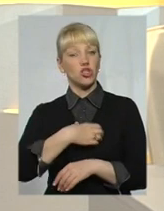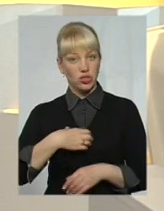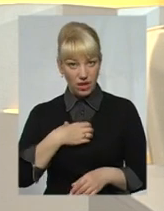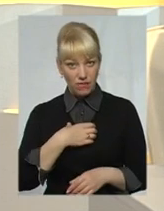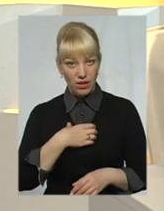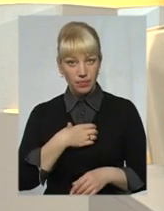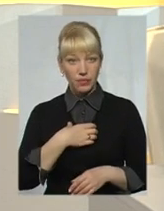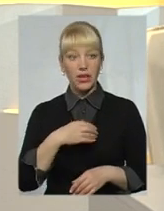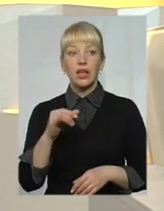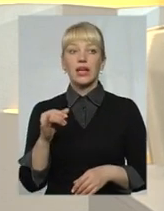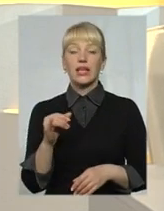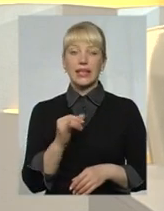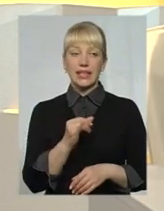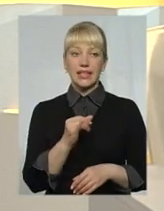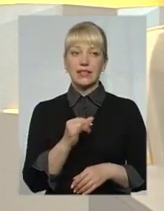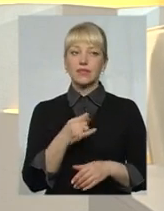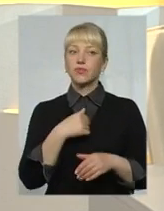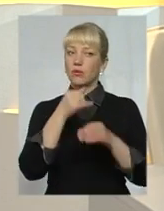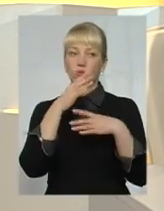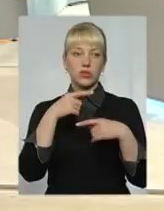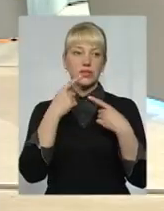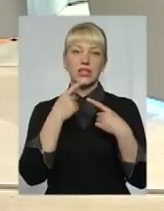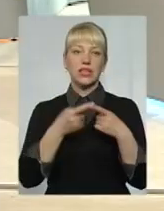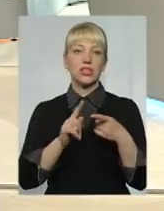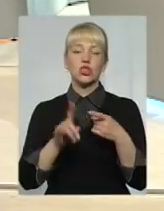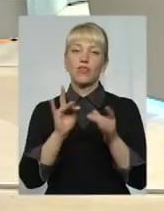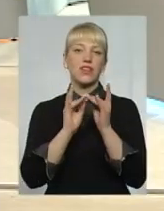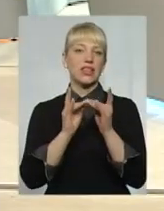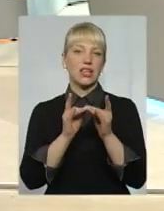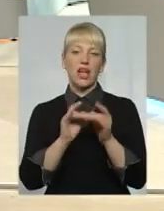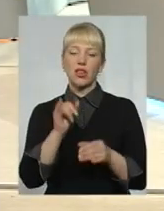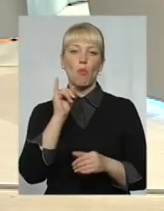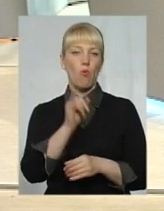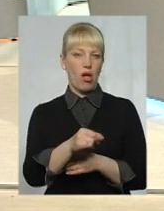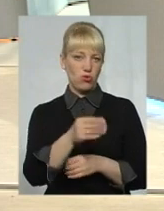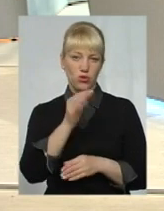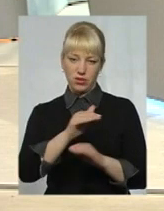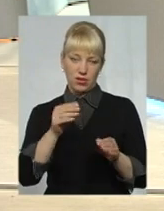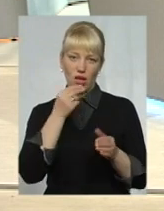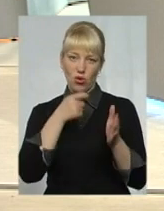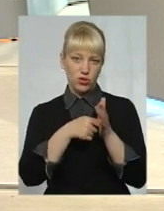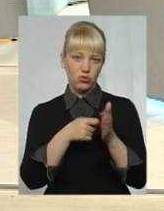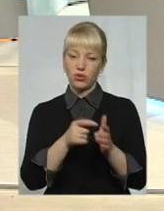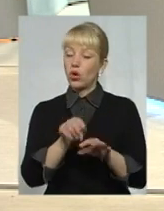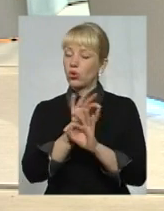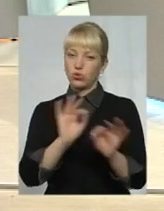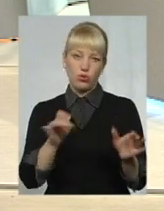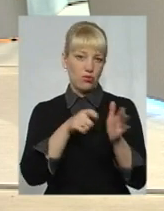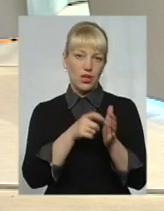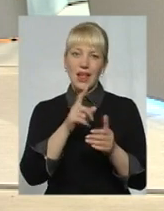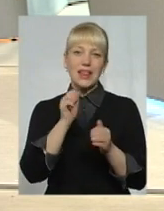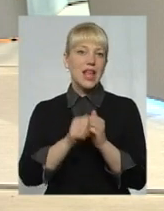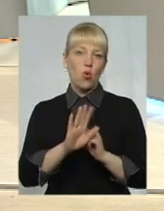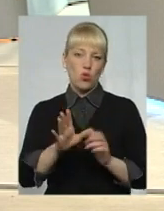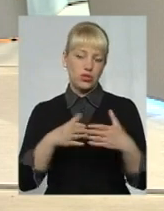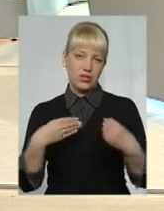не можемо сказати, що в інтернатних закладах діти погано харчуються. Не чудово харчуються, не кожна родина може